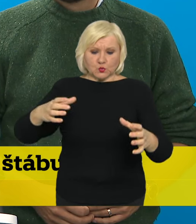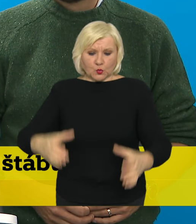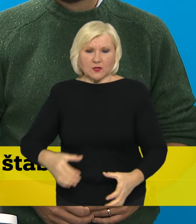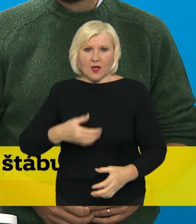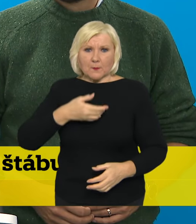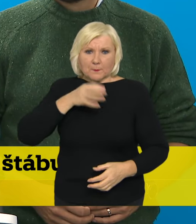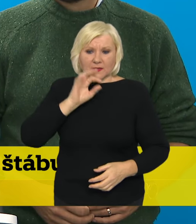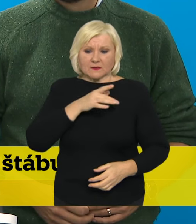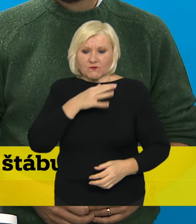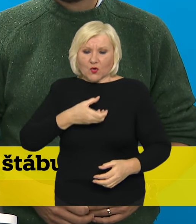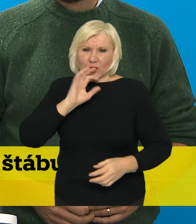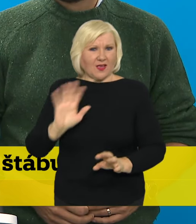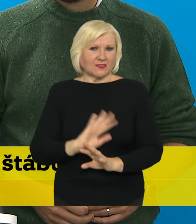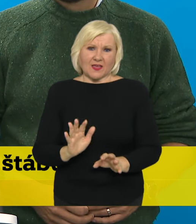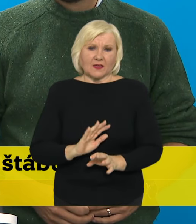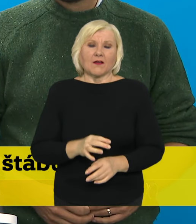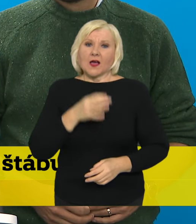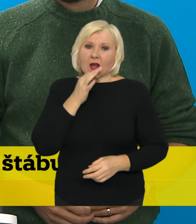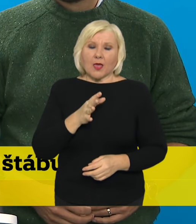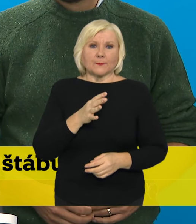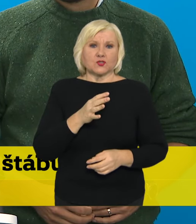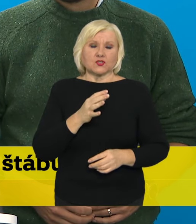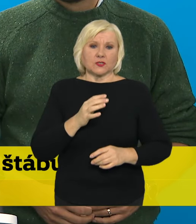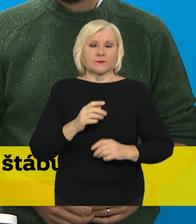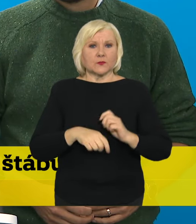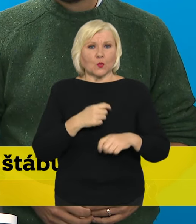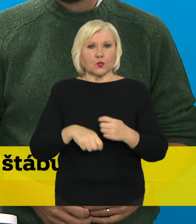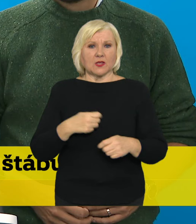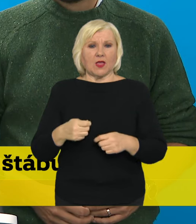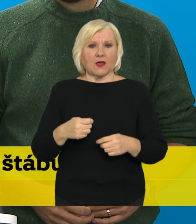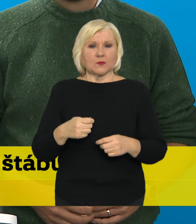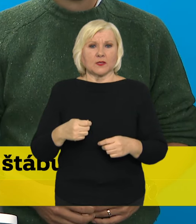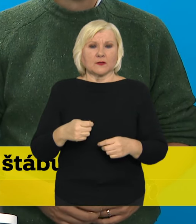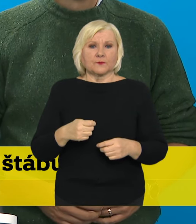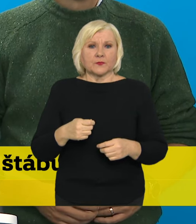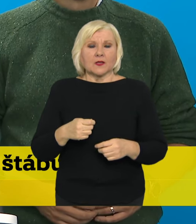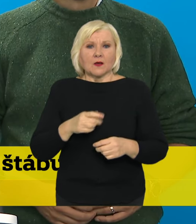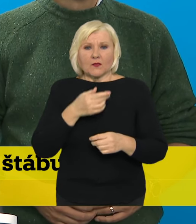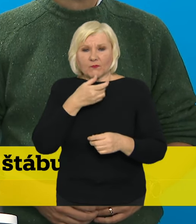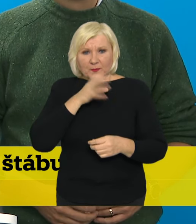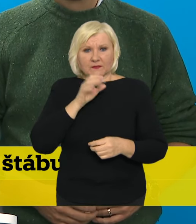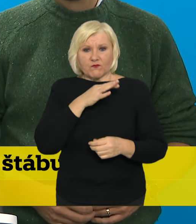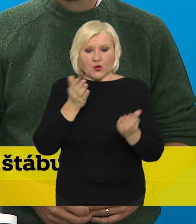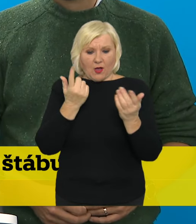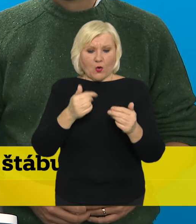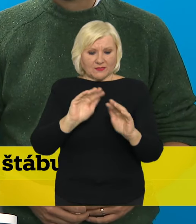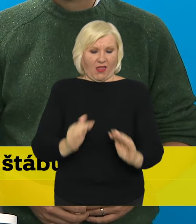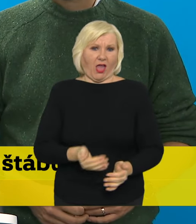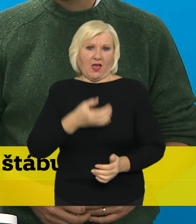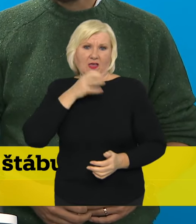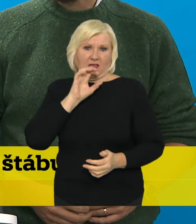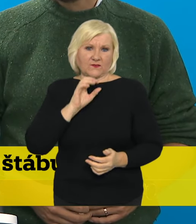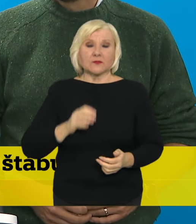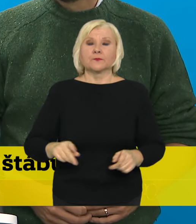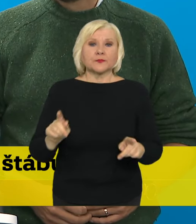vlastních zahrad a raději používat zdravotně nezávadnou balenou vodu. Stejně tak se